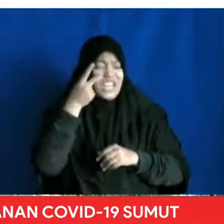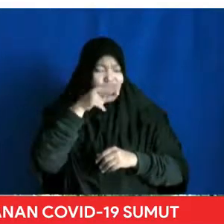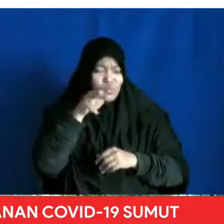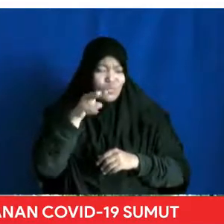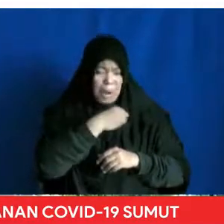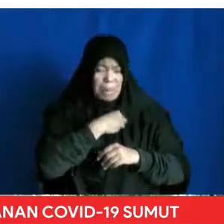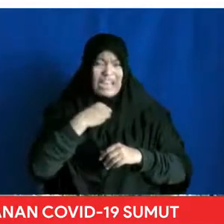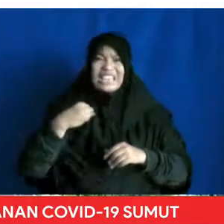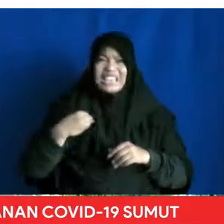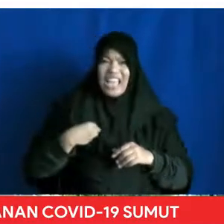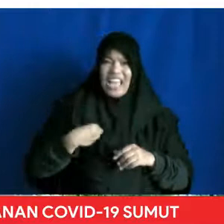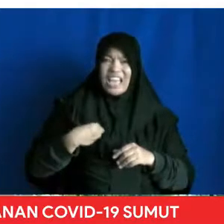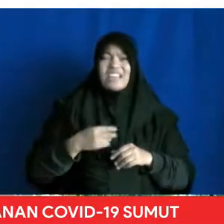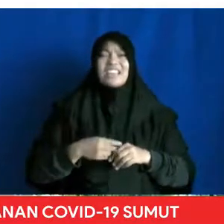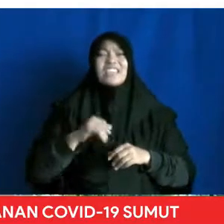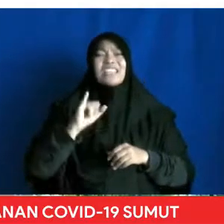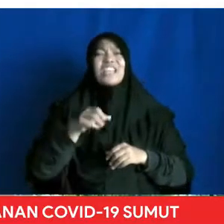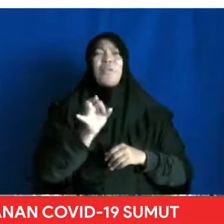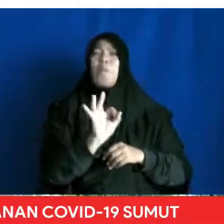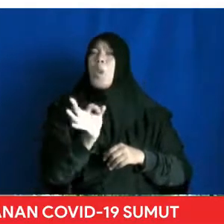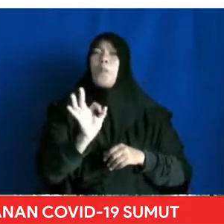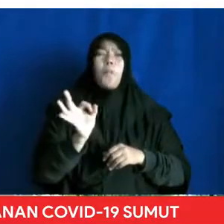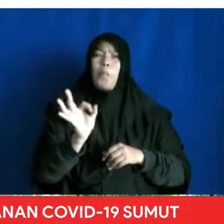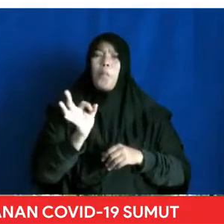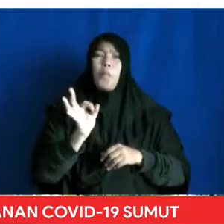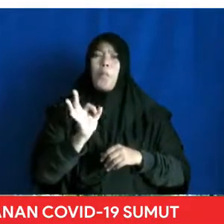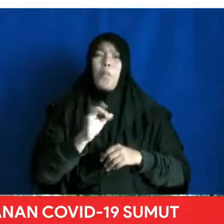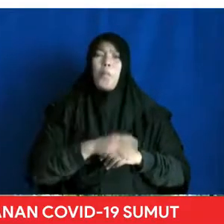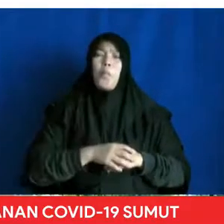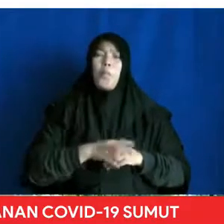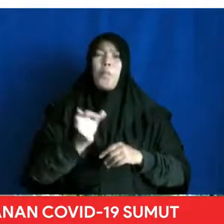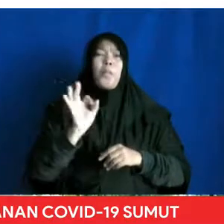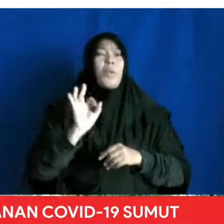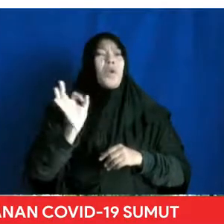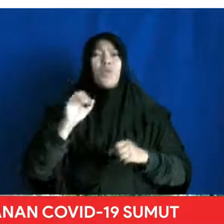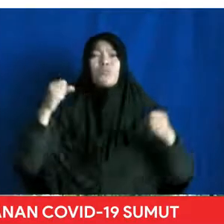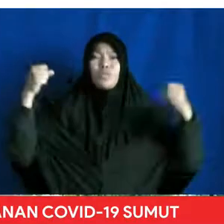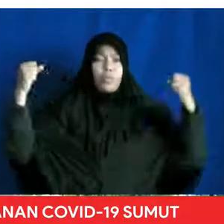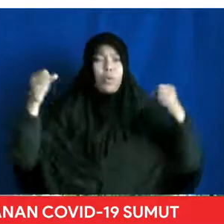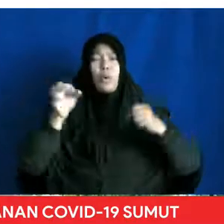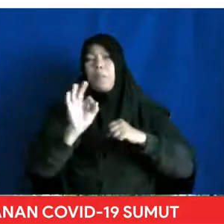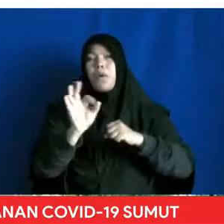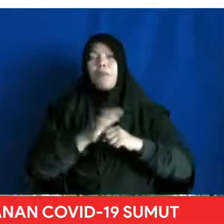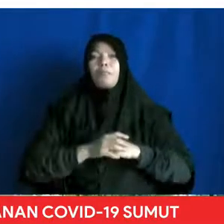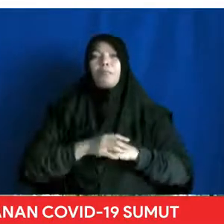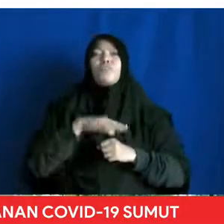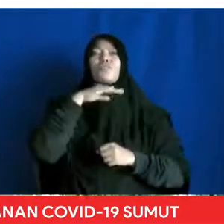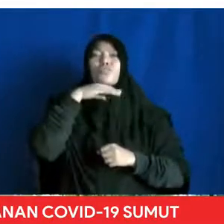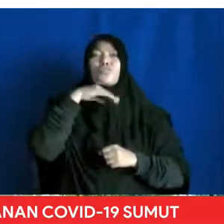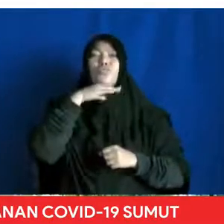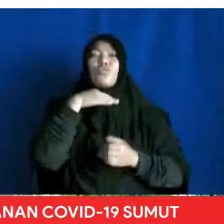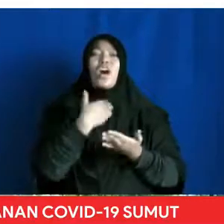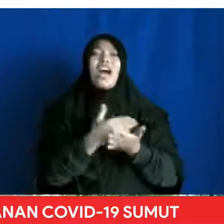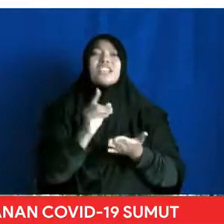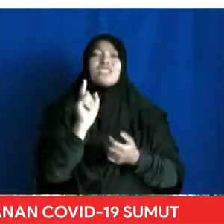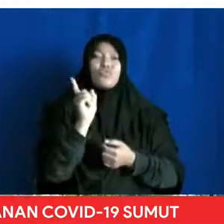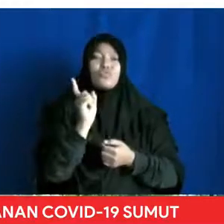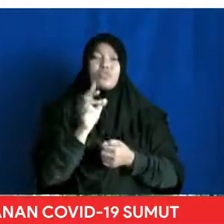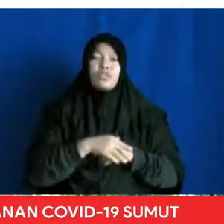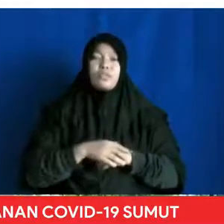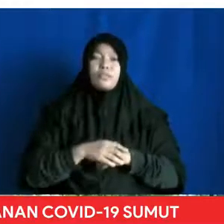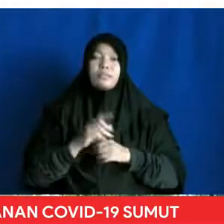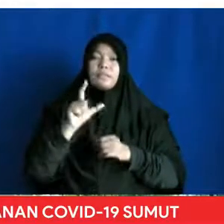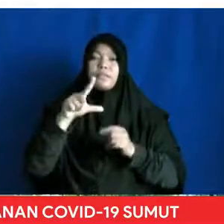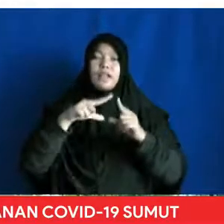Sehingga belum dikatakan Dan dinyatakan sebagai sembuh Kita masih menunggu hasil pemeriksaan Laboratorium yang